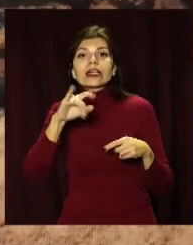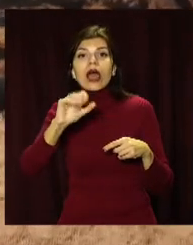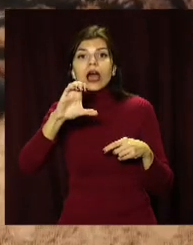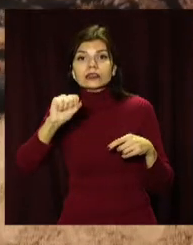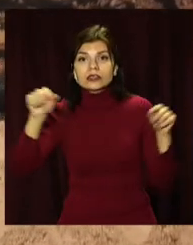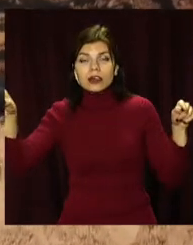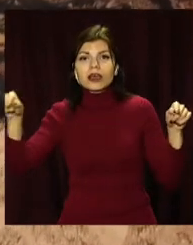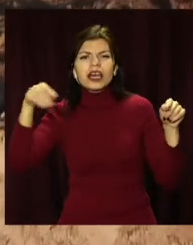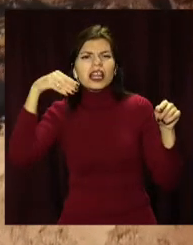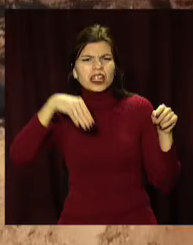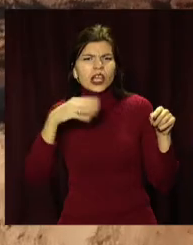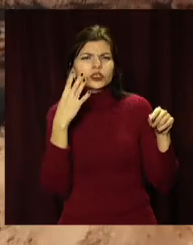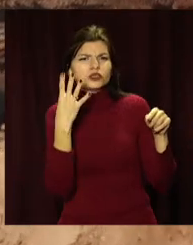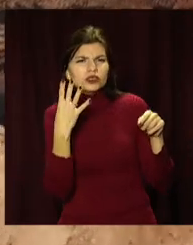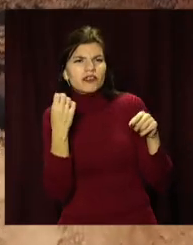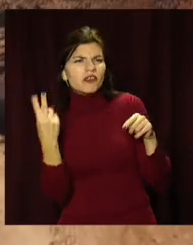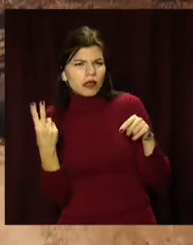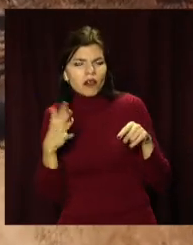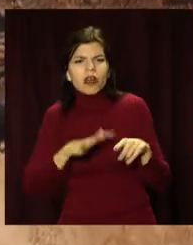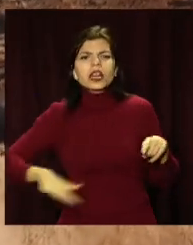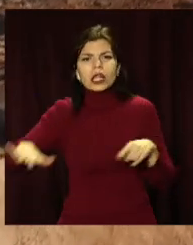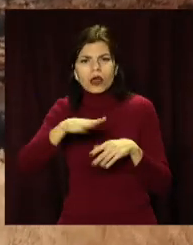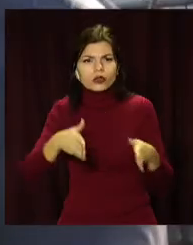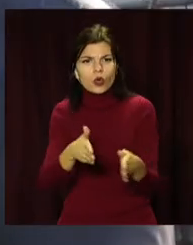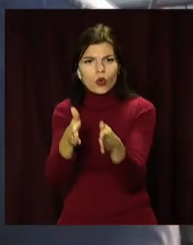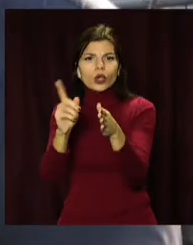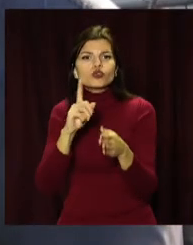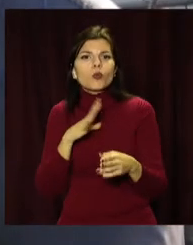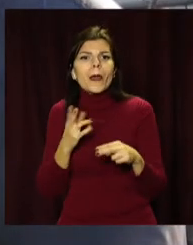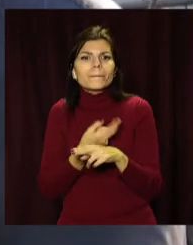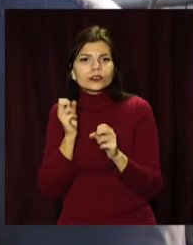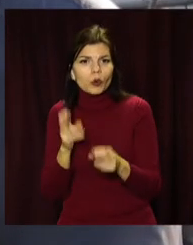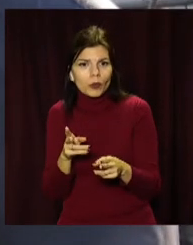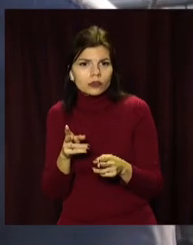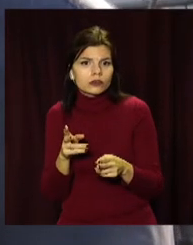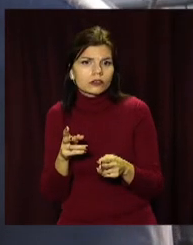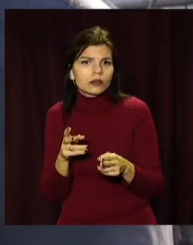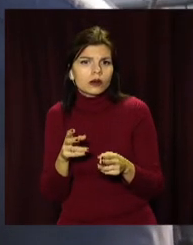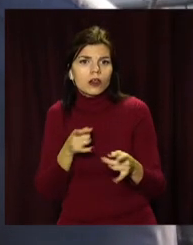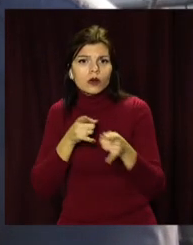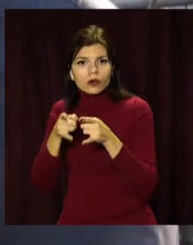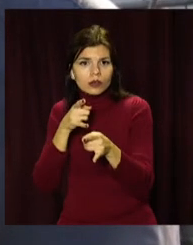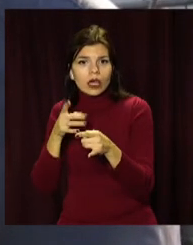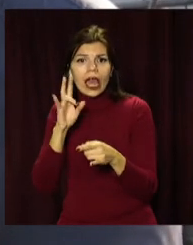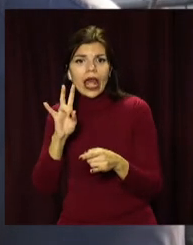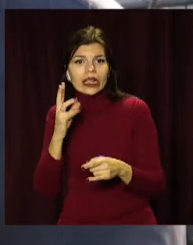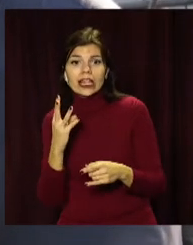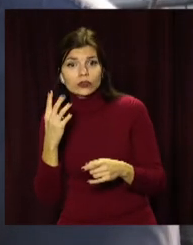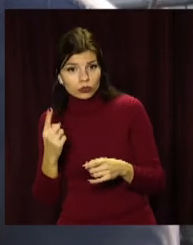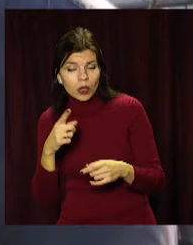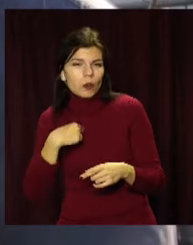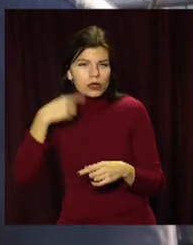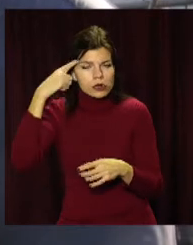Т0412. Це територіальна дорога. Для того, щоб було безпечне під'їзд на трасу Н31, саме ми